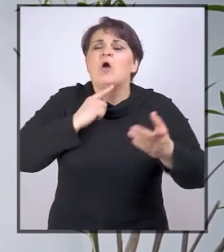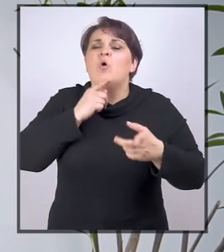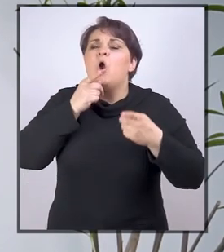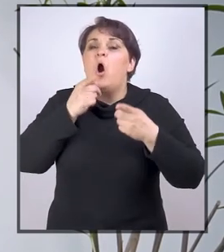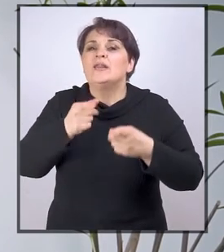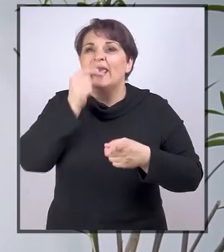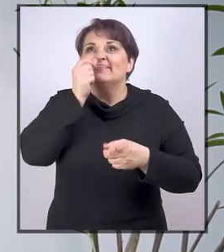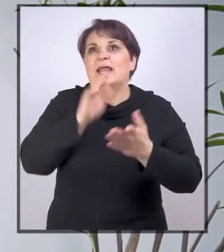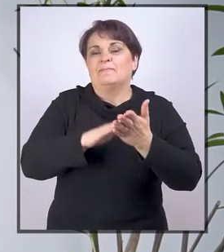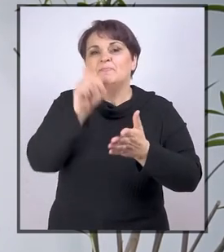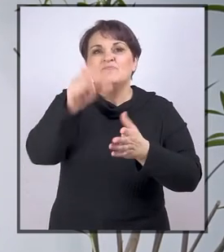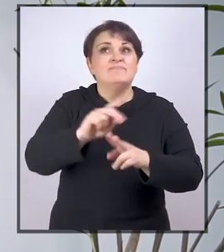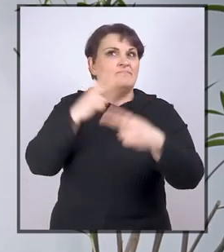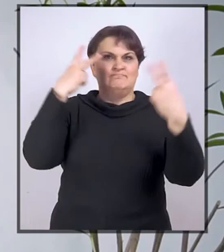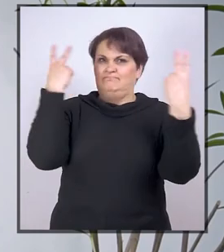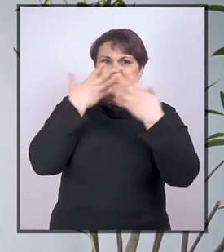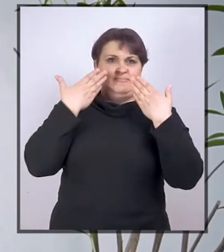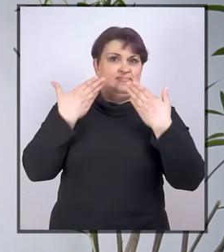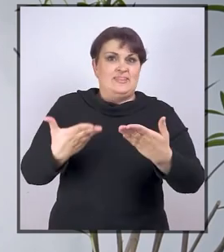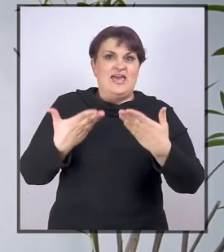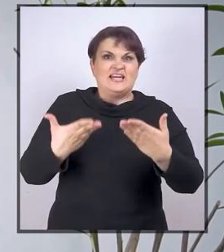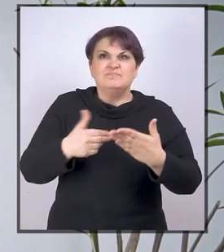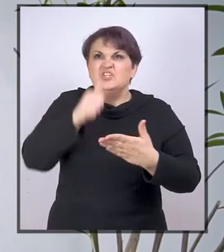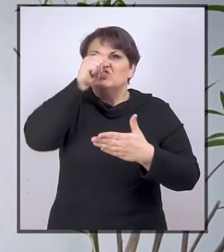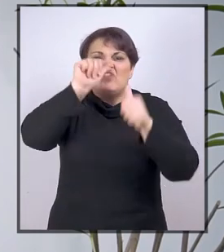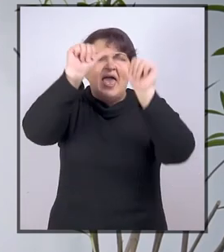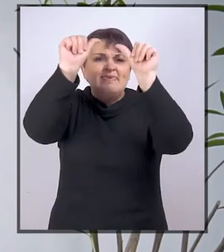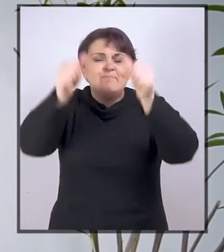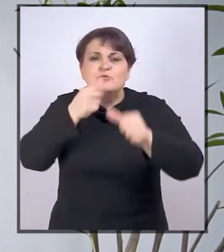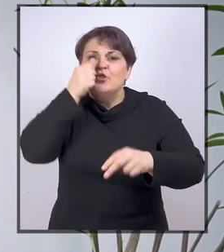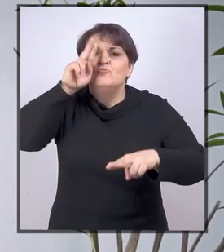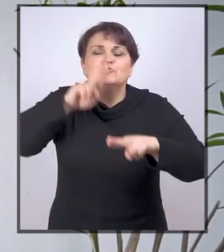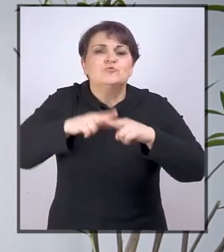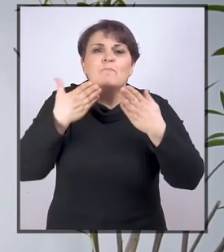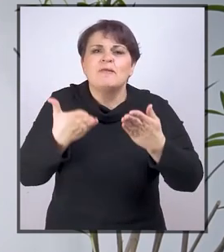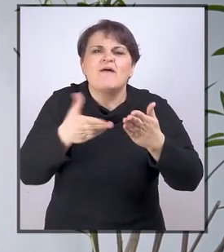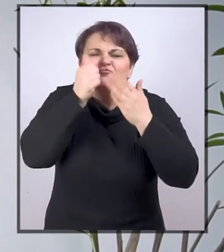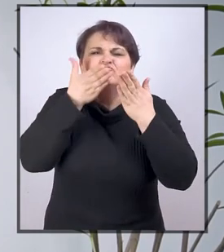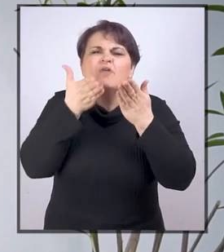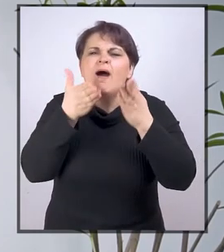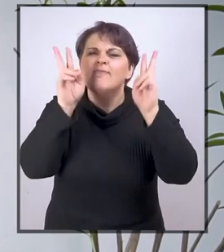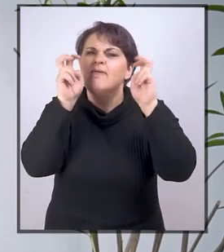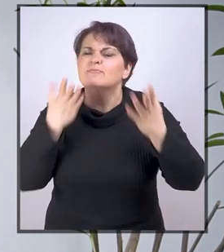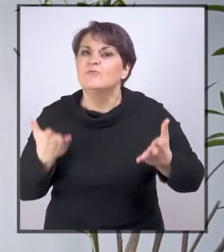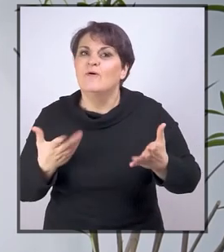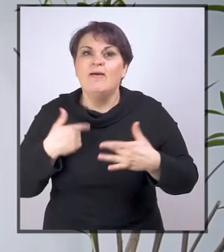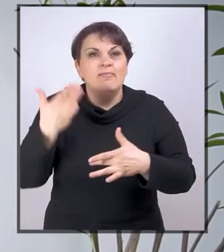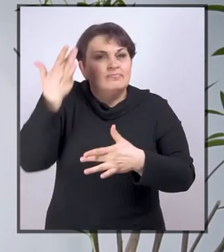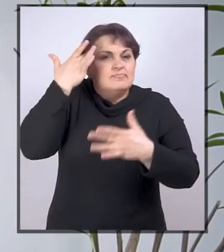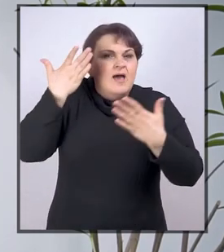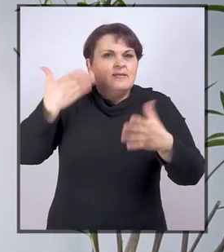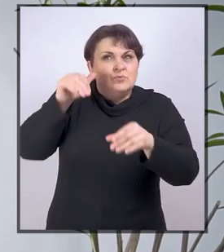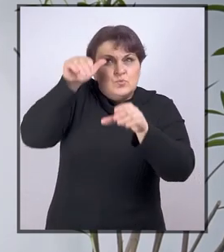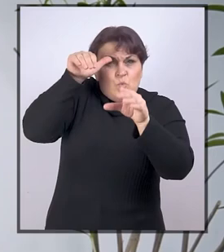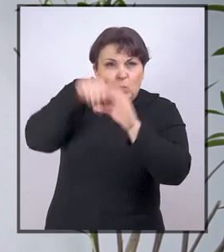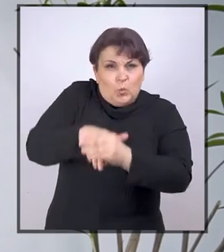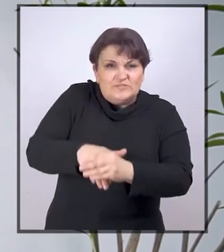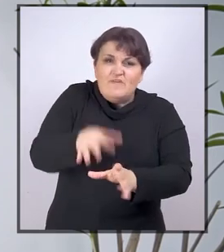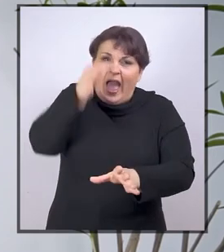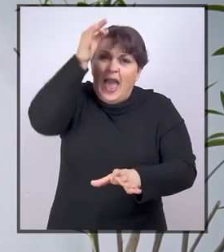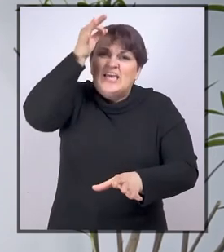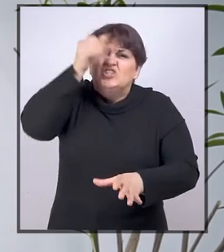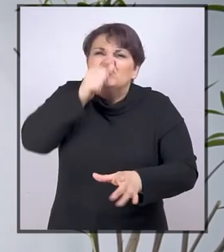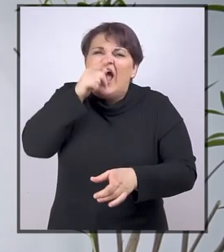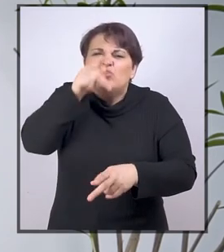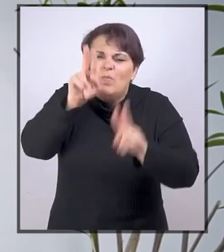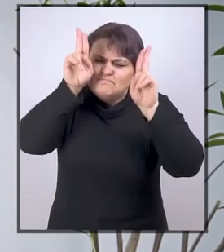onih da ljudi ne razumiju model ljudskih prava, da ne znaju u stvari pravo